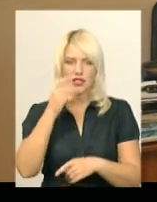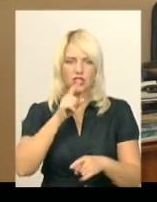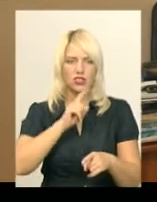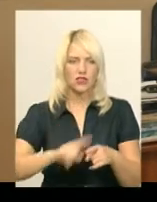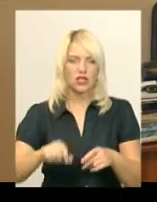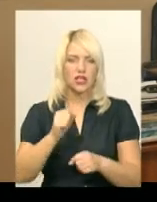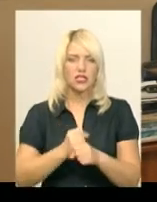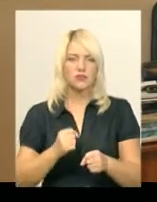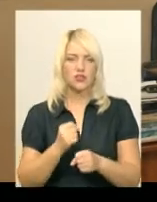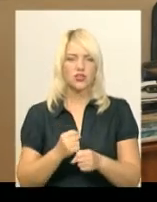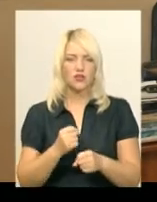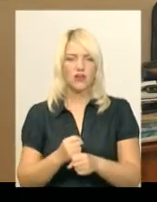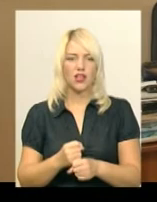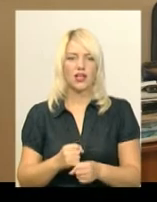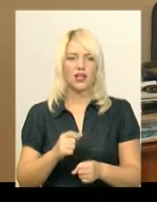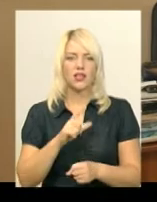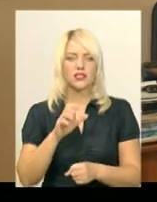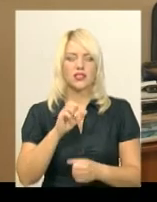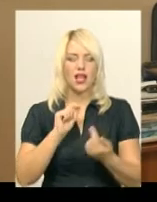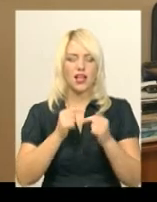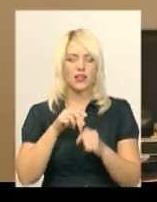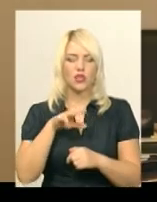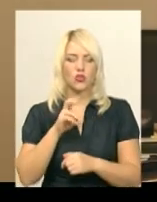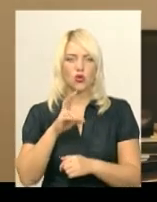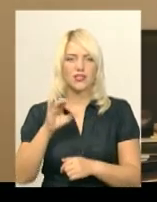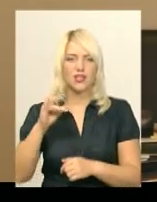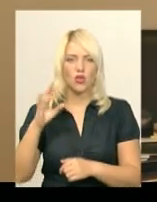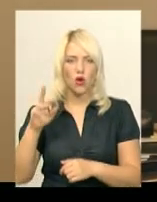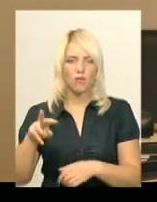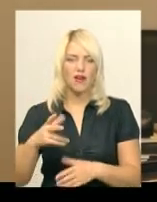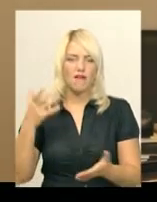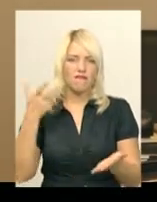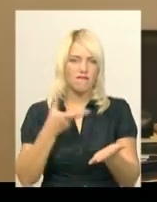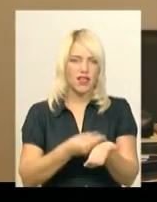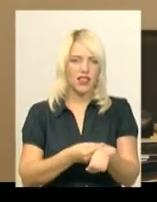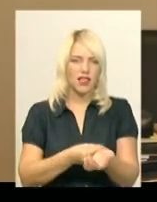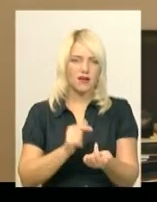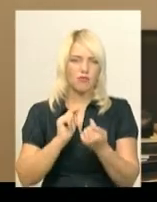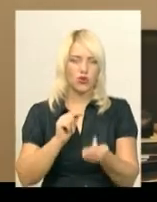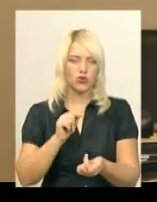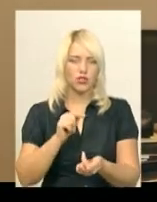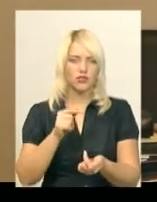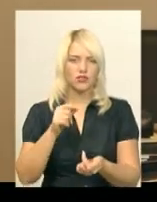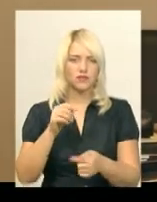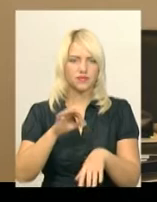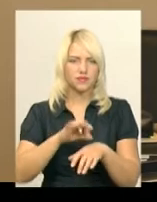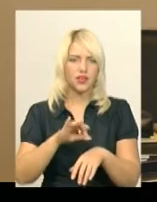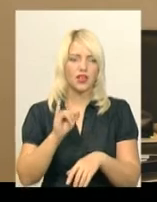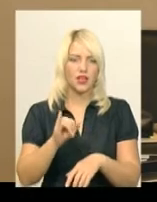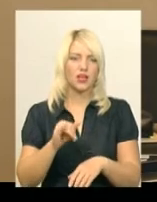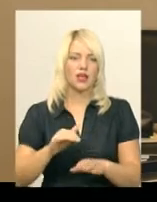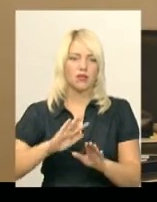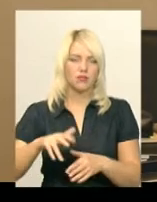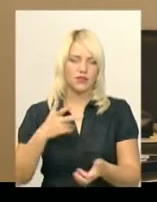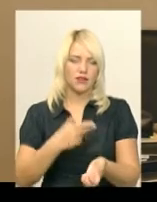з антитоксином протибутилінічним. Вели її дозу антитоксина, вводиться одна доза, і після